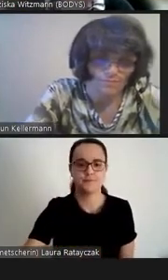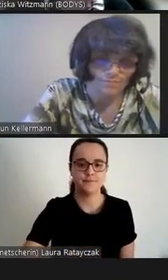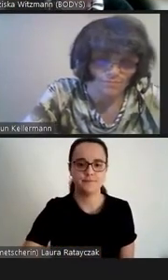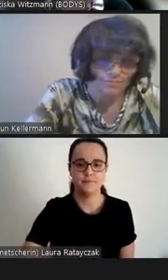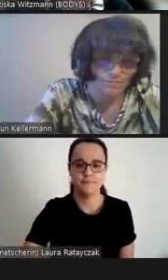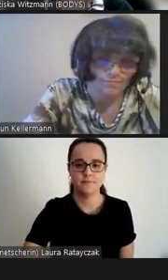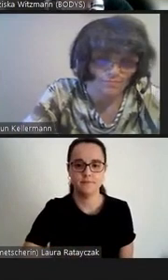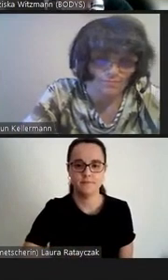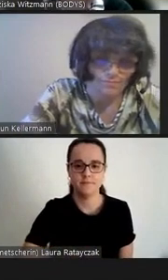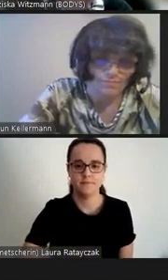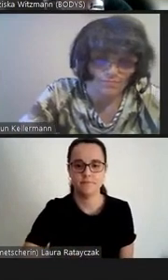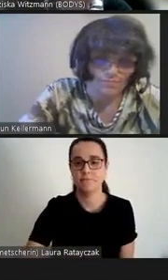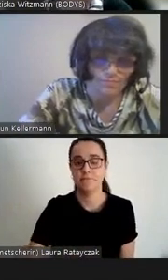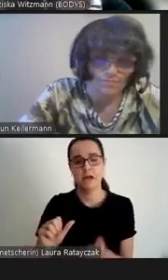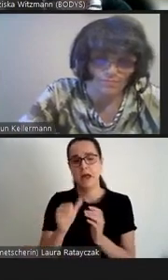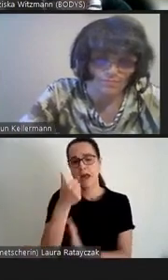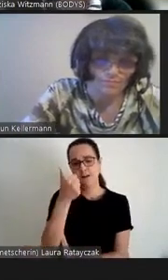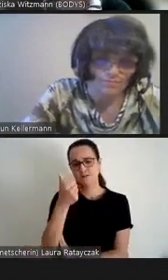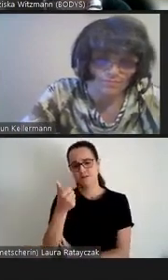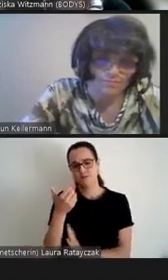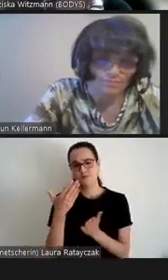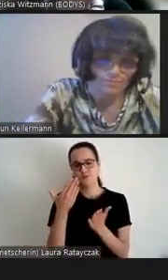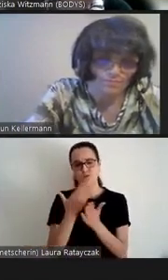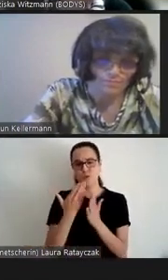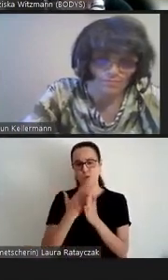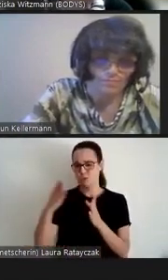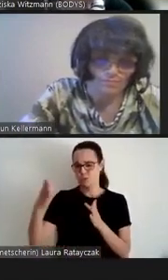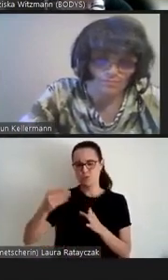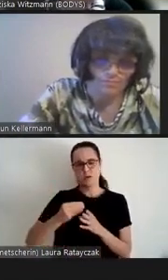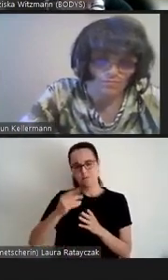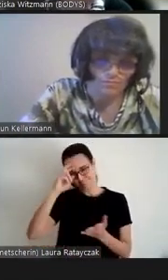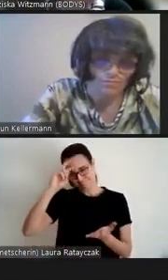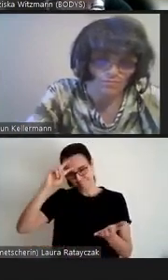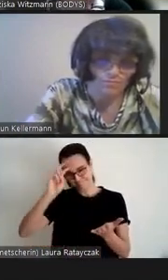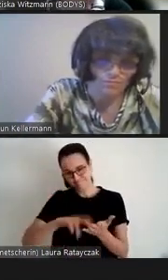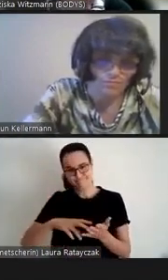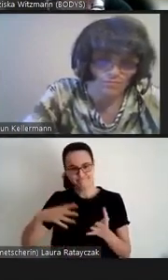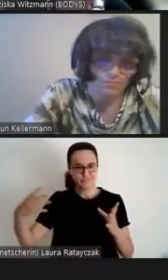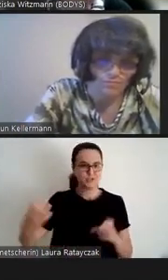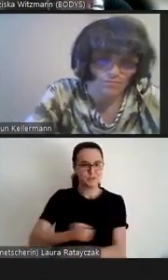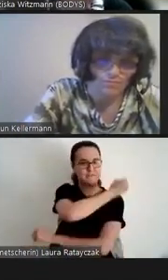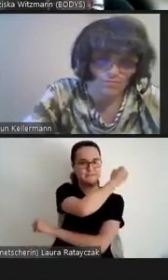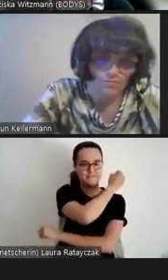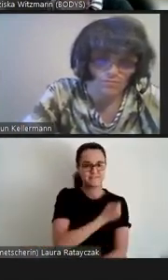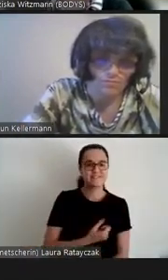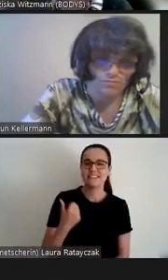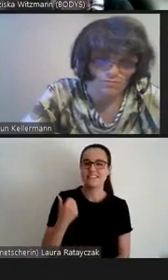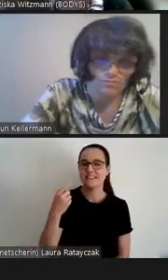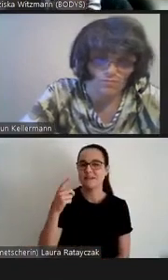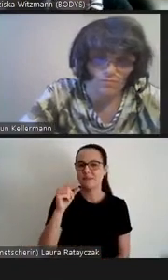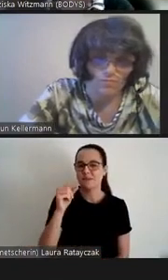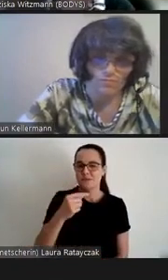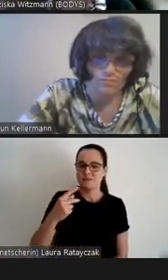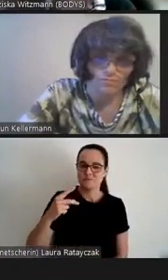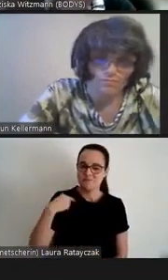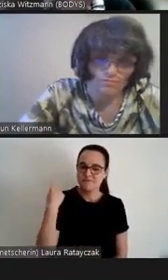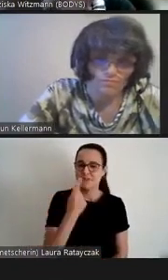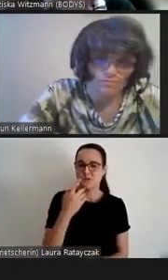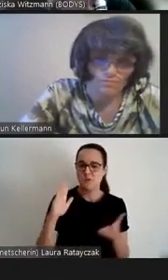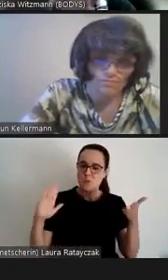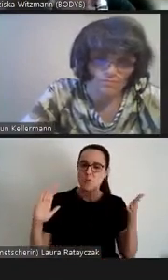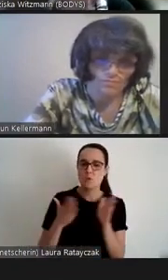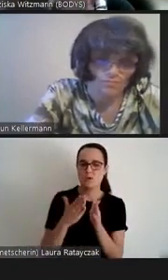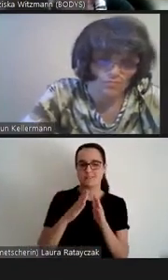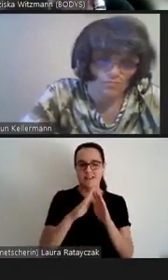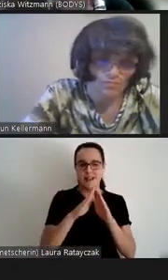haben Sie bereits mit mir bestanden. Wir haben einen Moment gesprochen über Literatur, Film